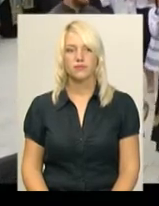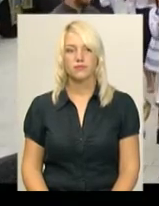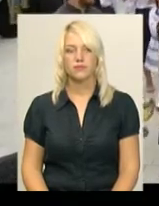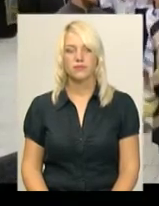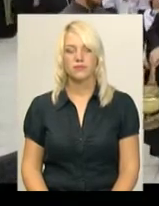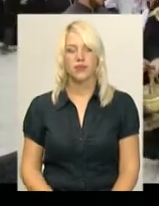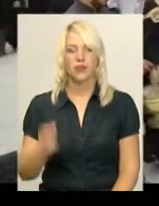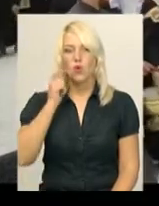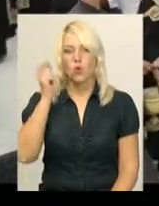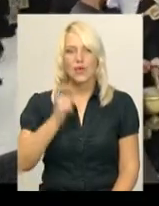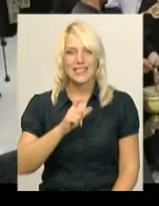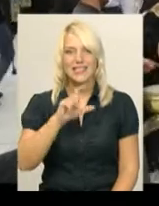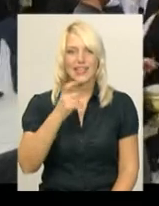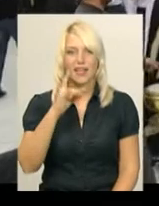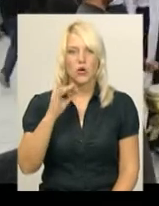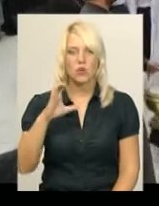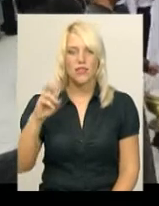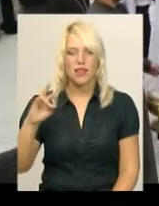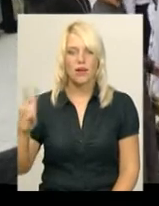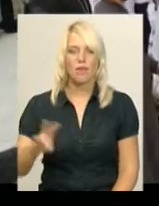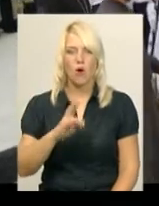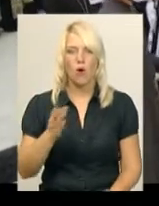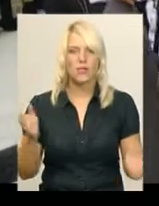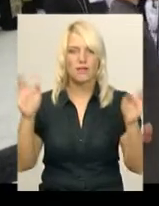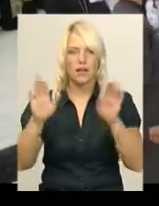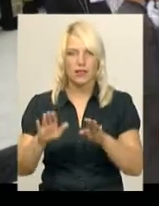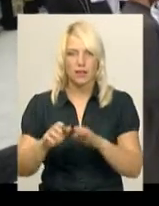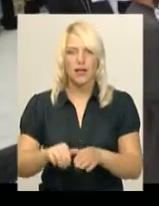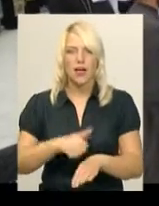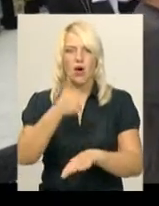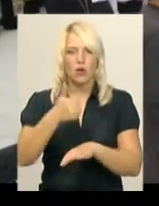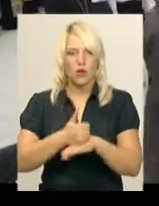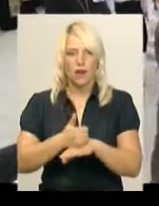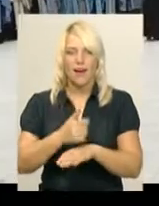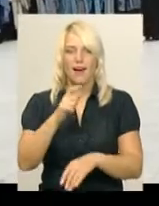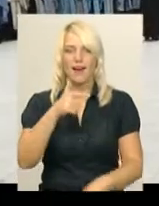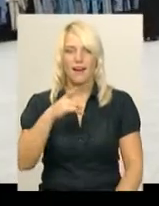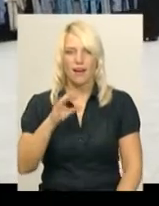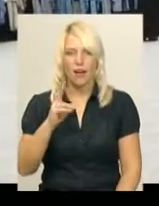Український Єрусалим освятив глава Греко-католицької церкви Святослав Шевчук.